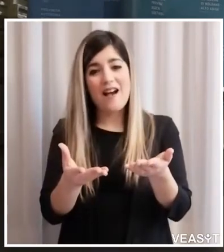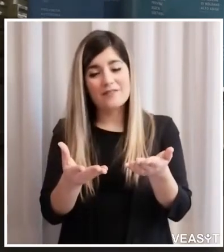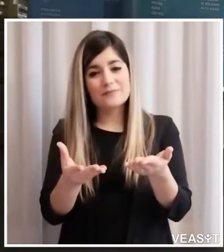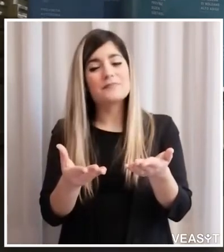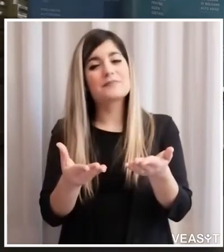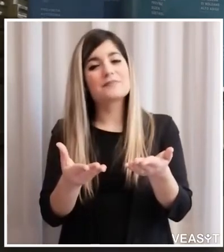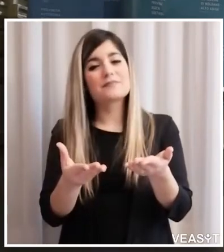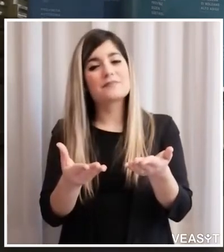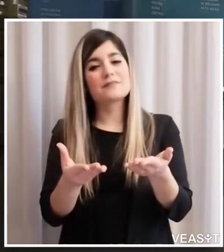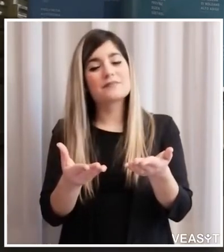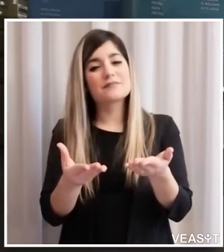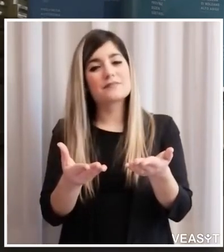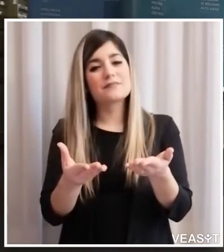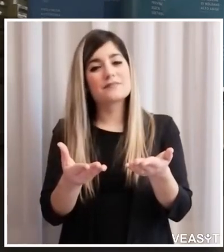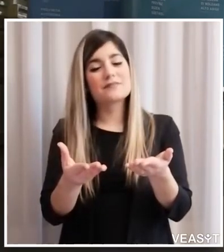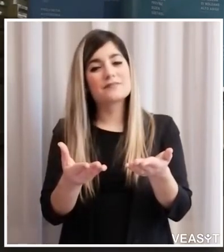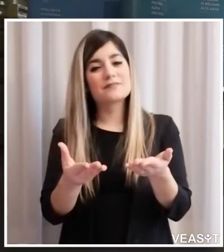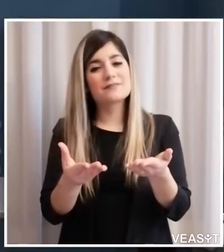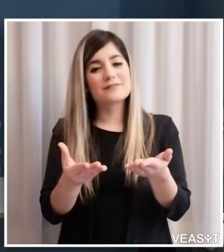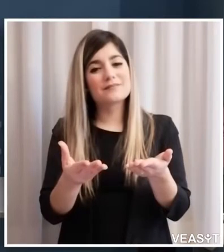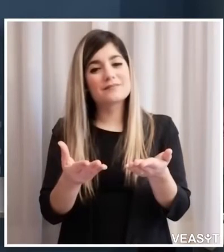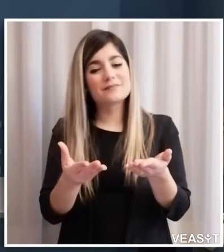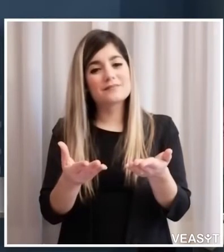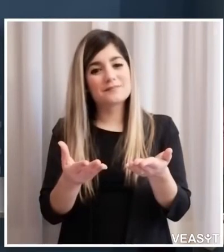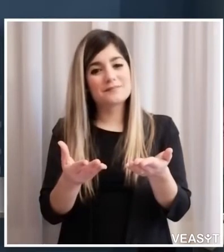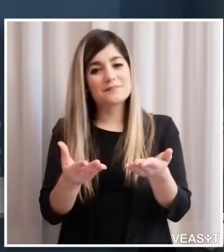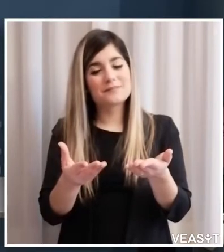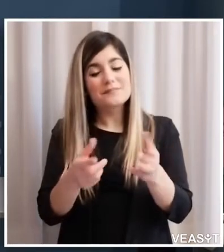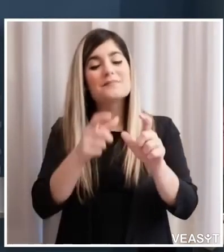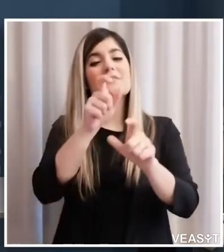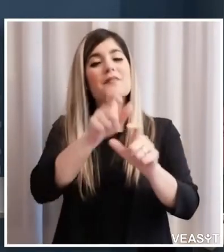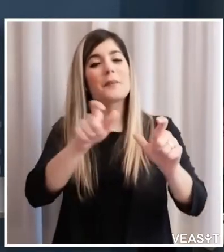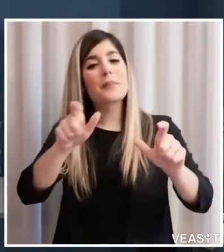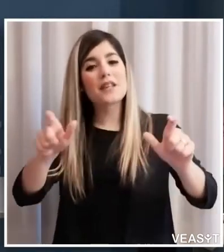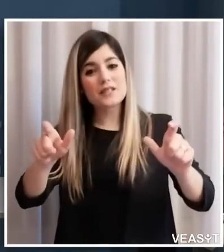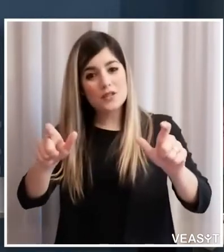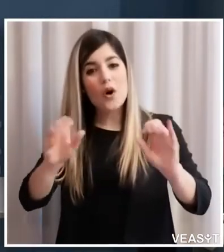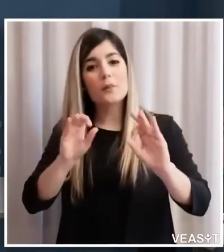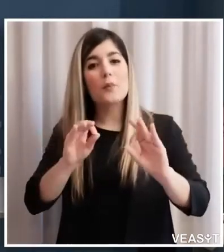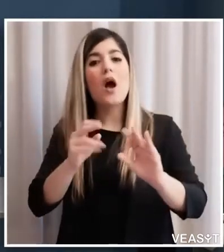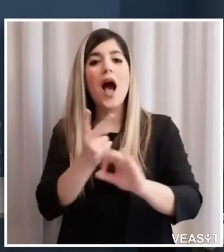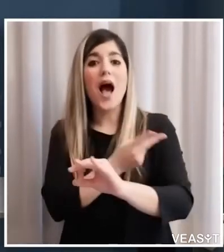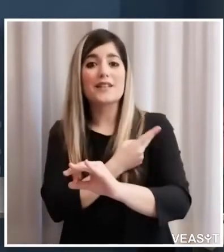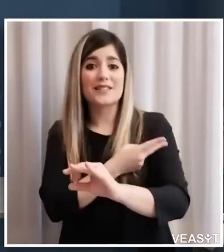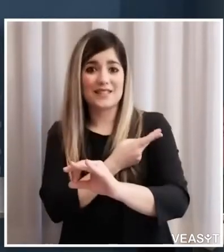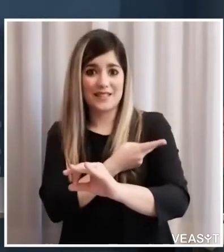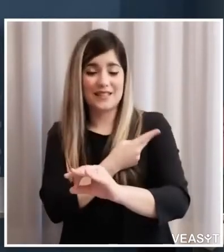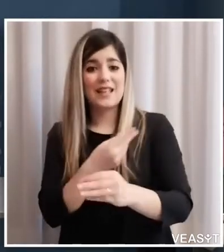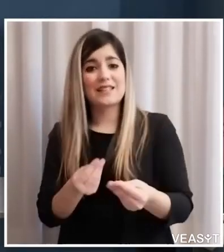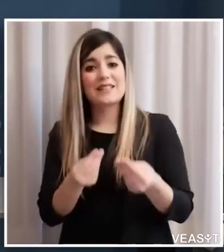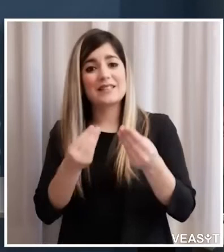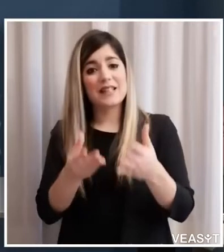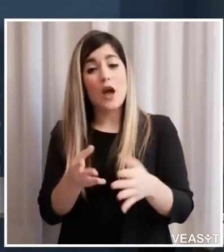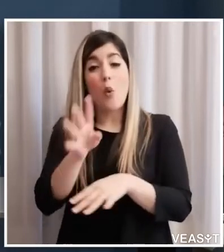riconoscenza e anche stima per coloro che attualmente assistono più di 470 e 60